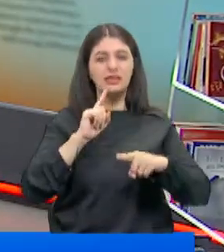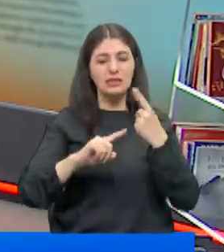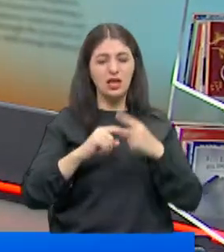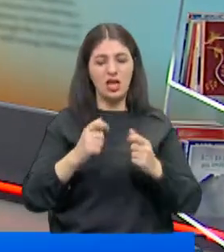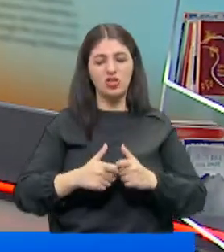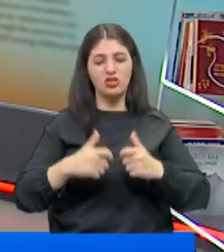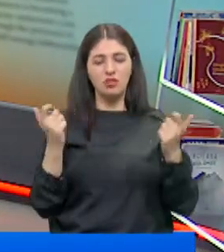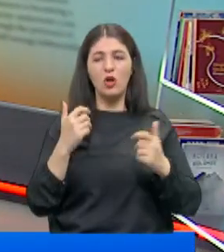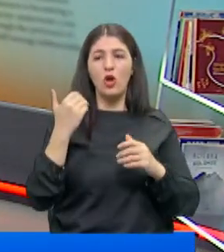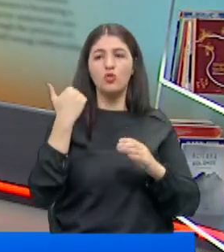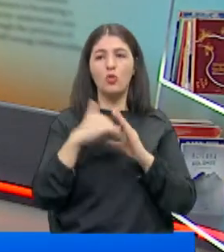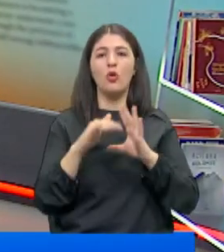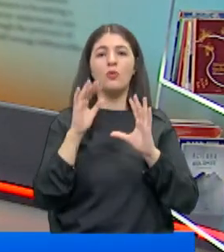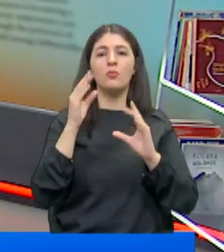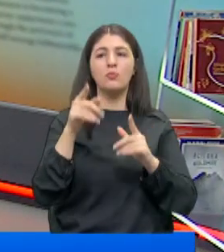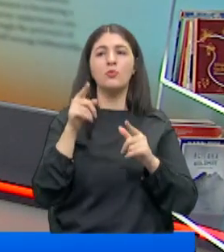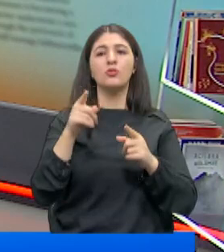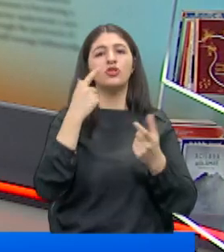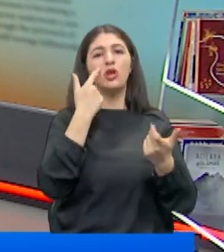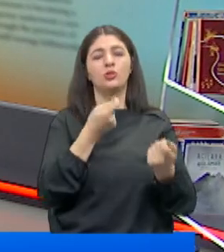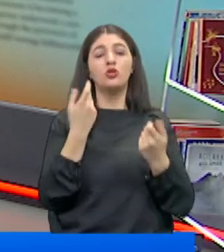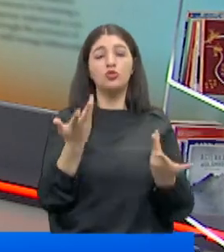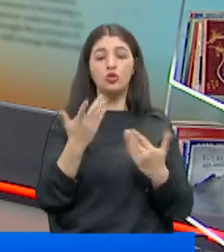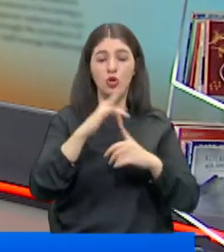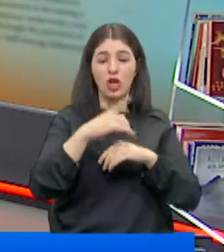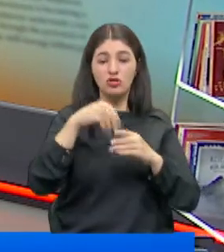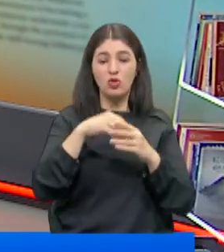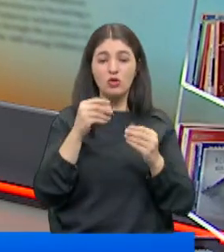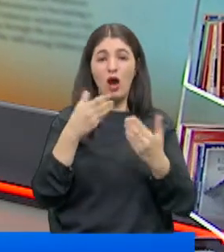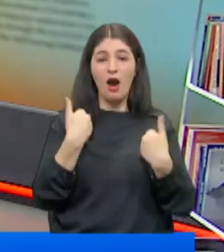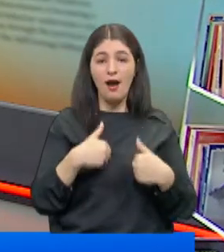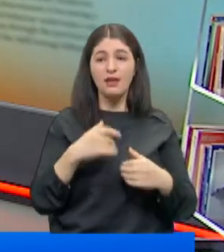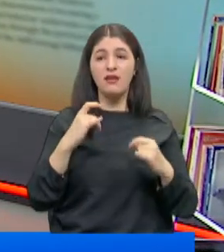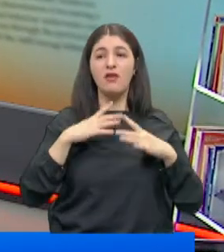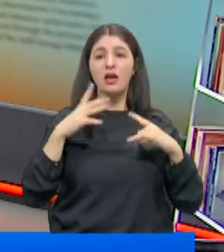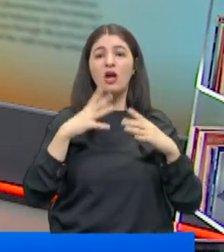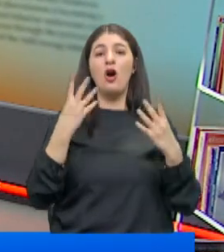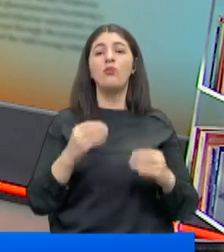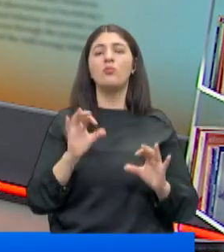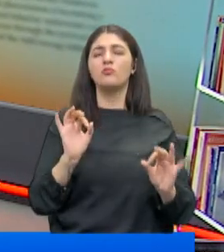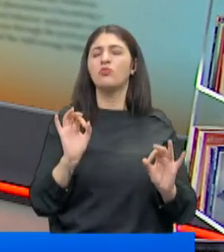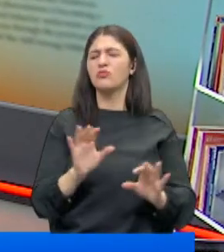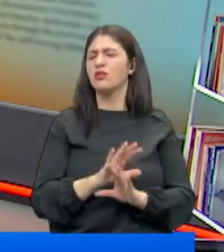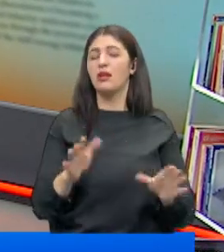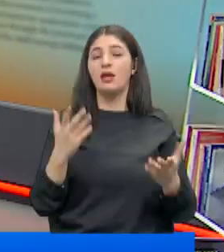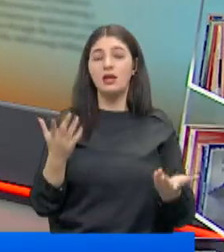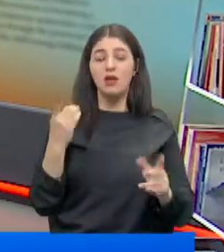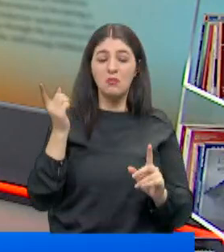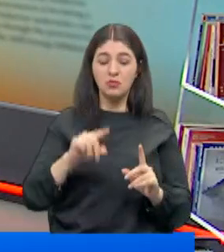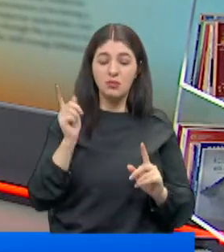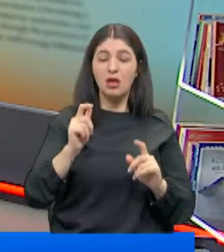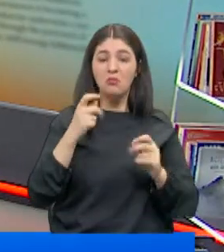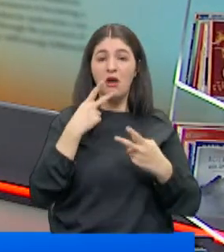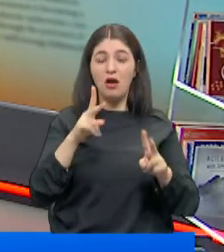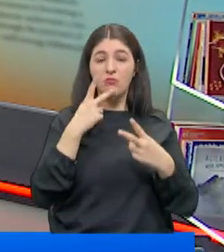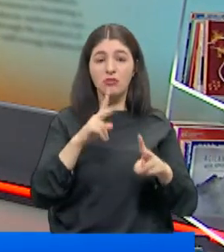gelişmeleri yorumlayışımda bu dikkatimi çekiyor. Çünkü ülkenin içinde bulunduğu durumdan rahatsız olmamaları mümkün değil. Keza peş peş yaptıkları